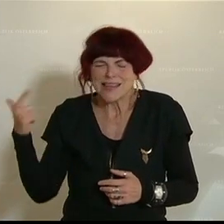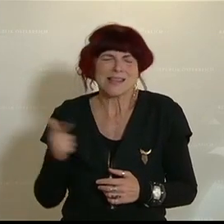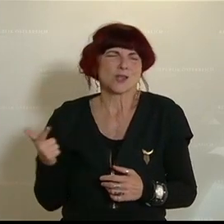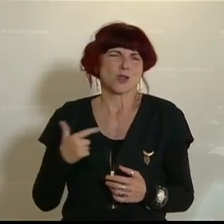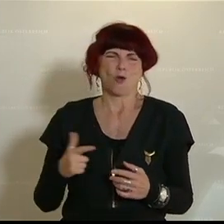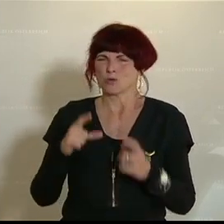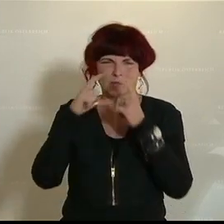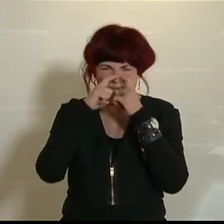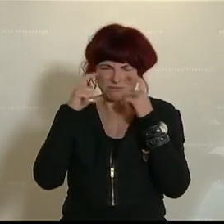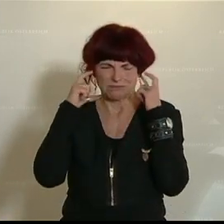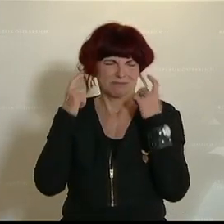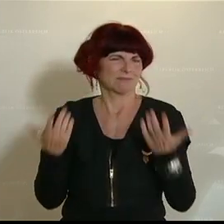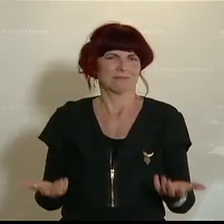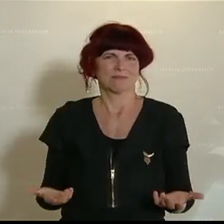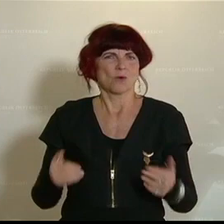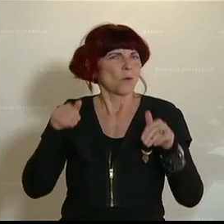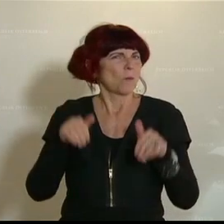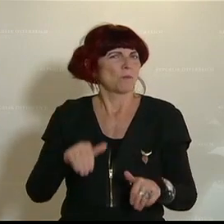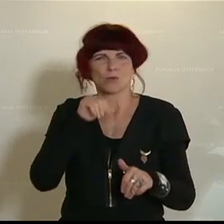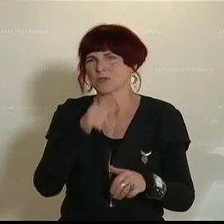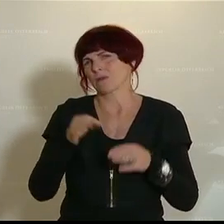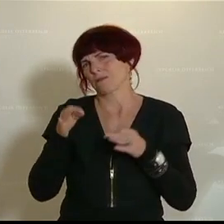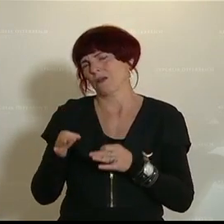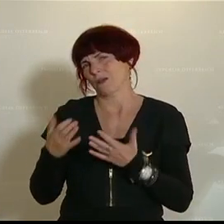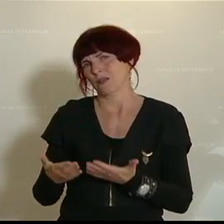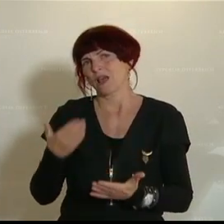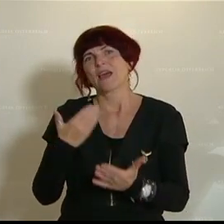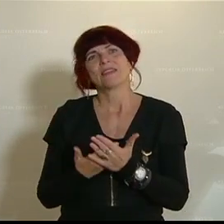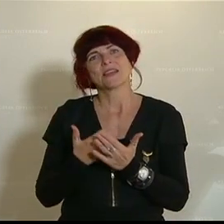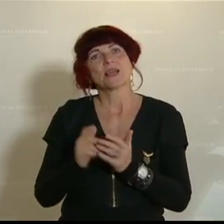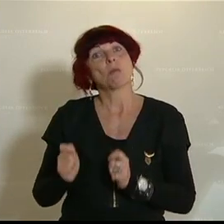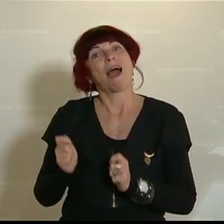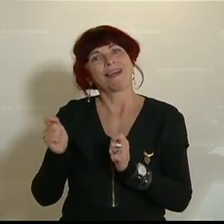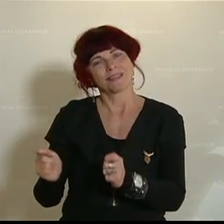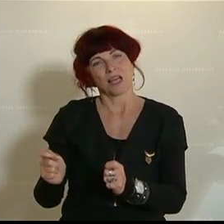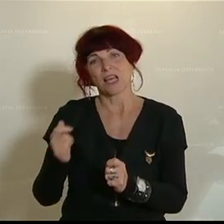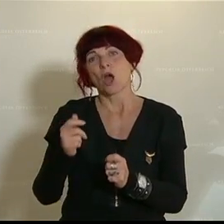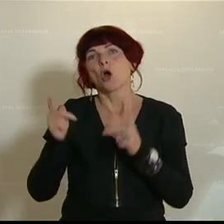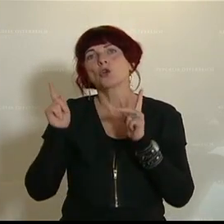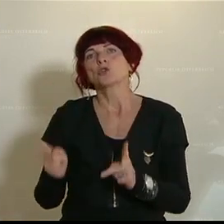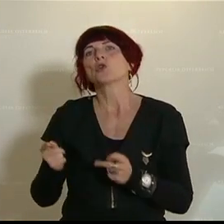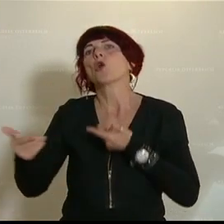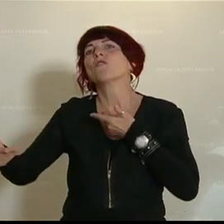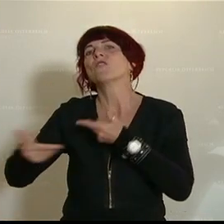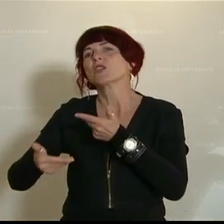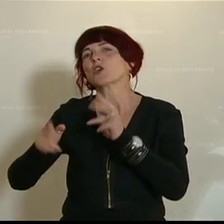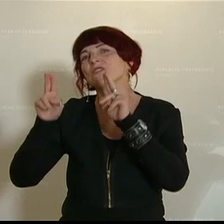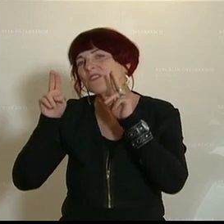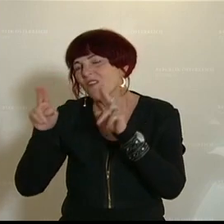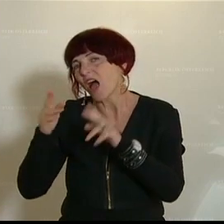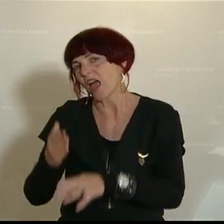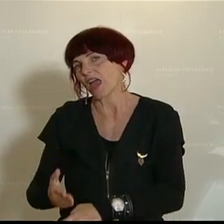nicht mehr getragen werden muss. Und deshalb stelle ich den Antrag, um der Wirtschaft wirklich zu helfen, dass die Bundesregierung wird